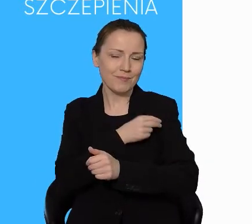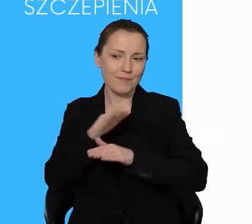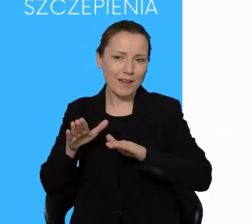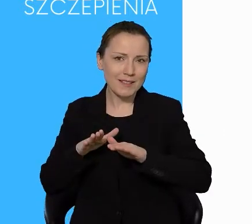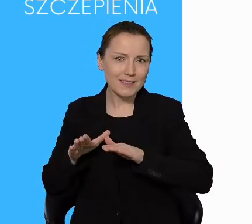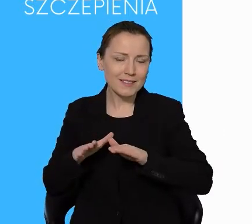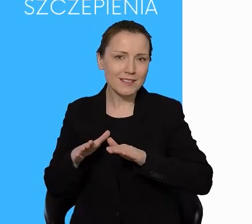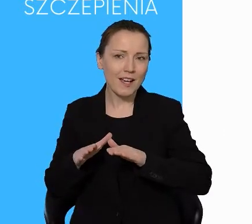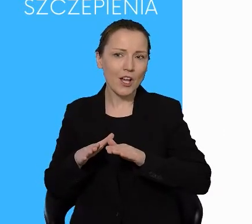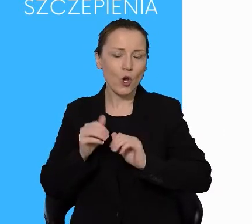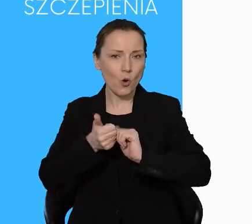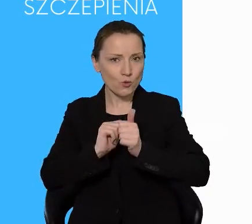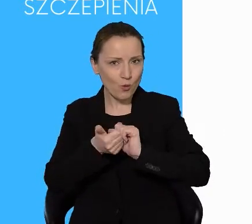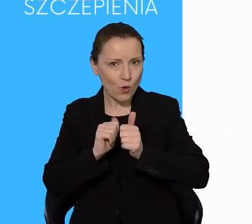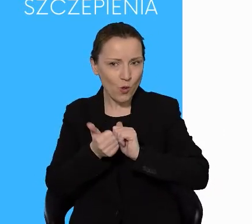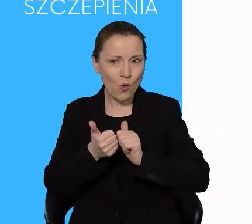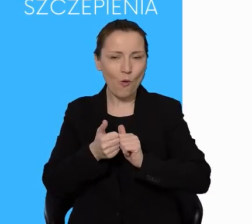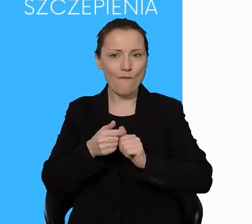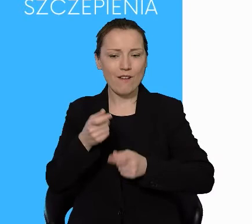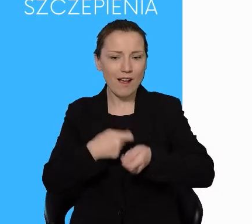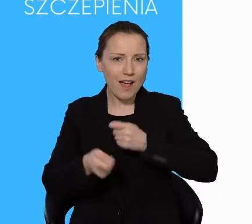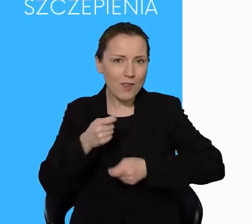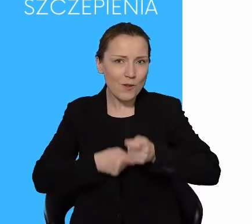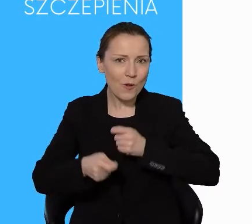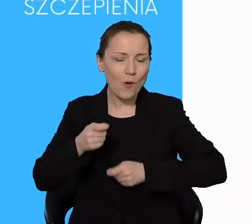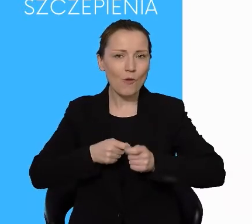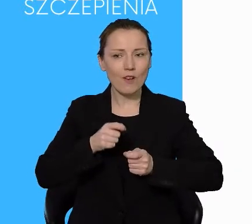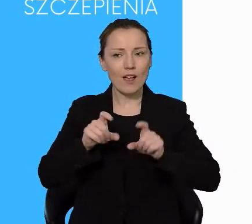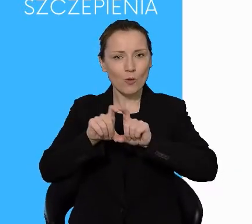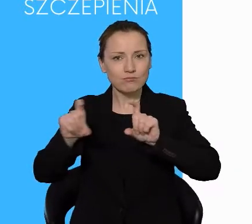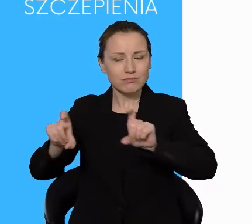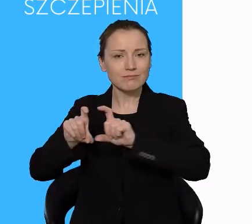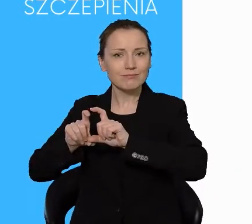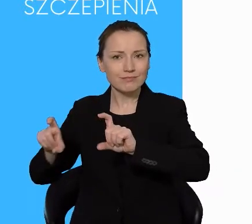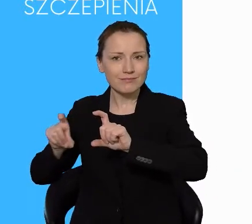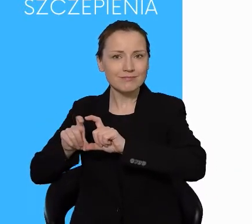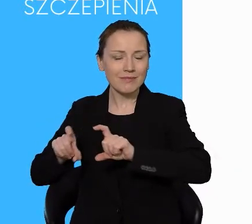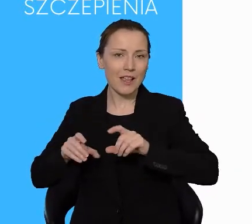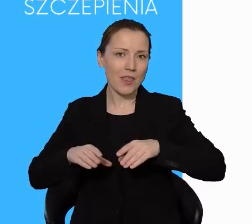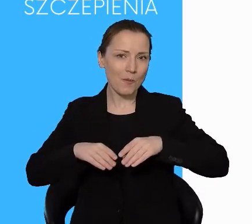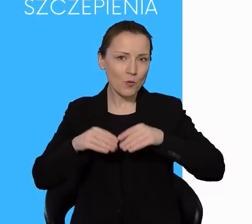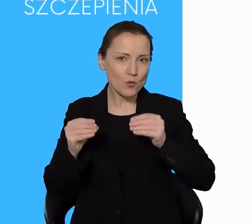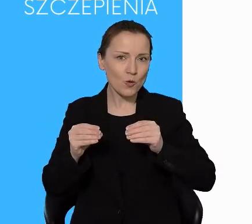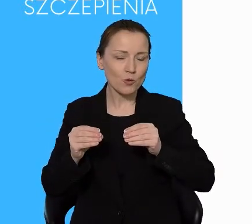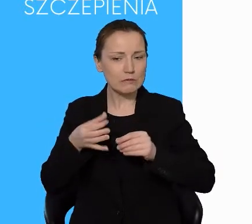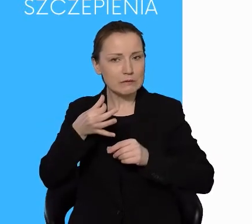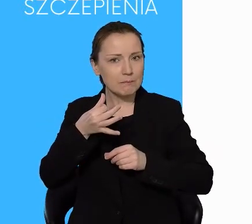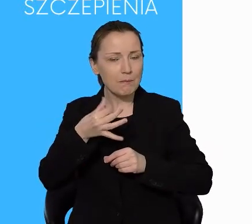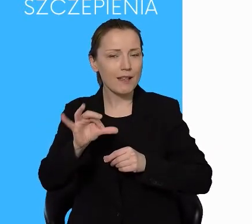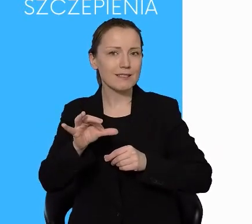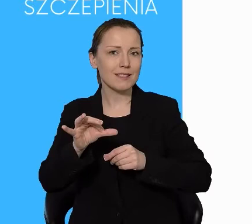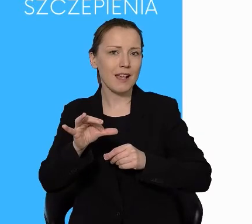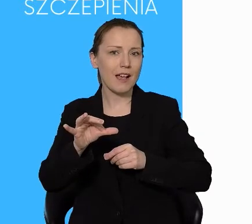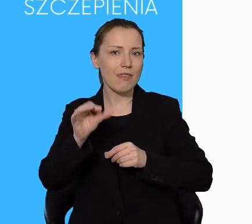także w obiektach sportowych, handlowych, czy w obiektach, przepraszam, na początku wyznaczonych do tego specjalnie,